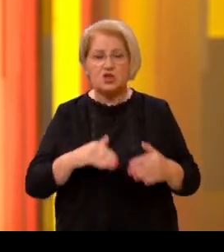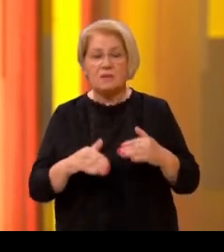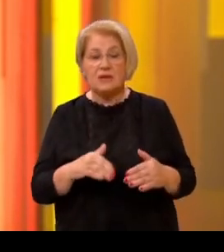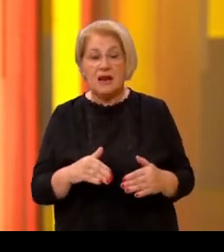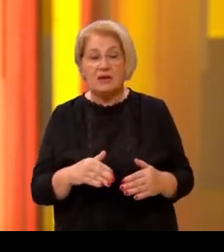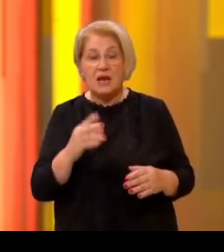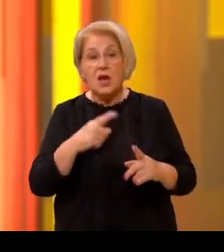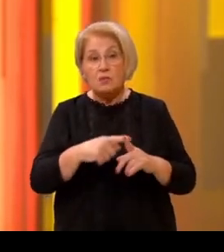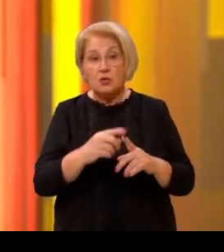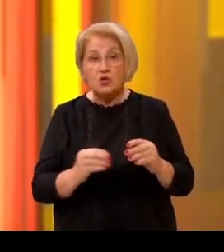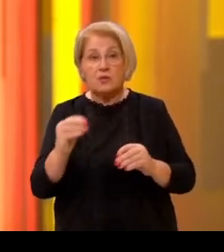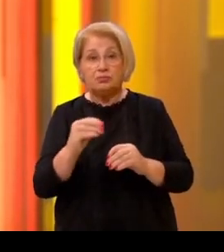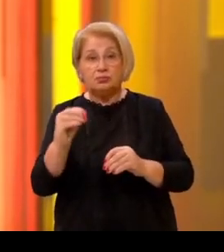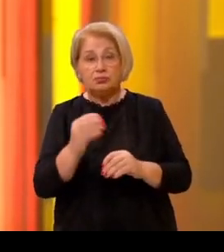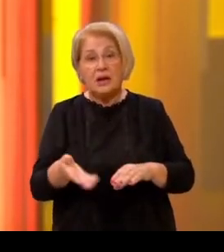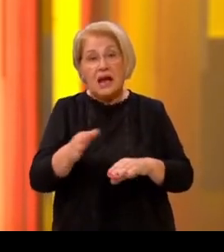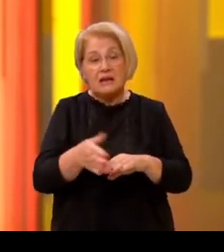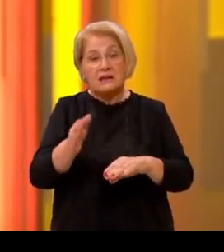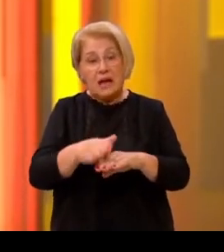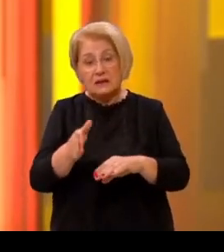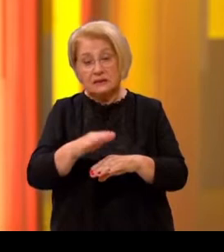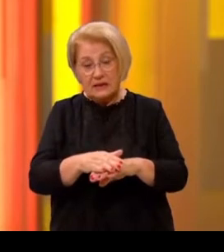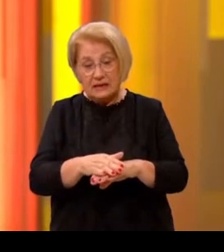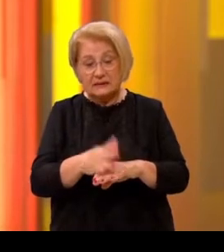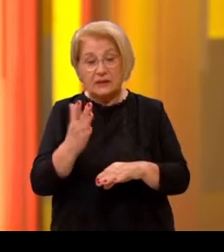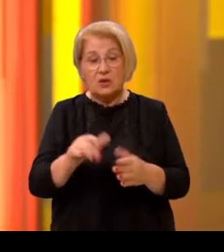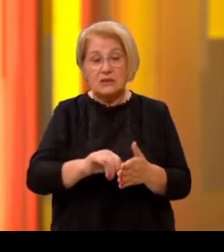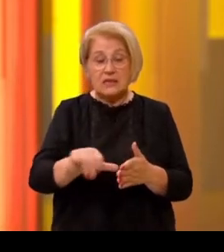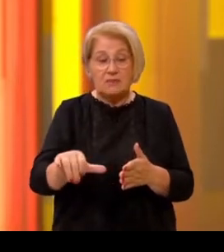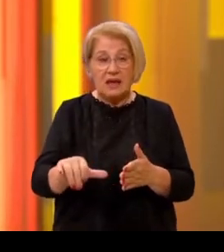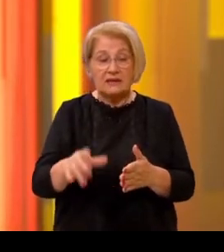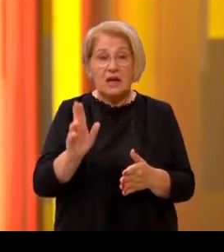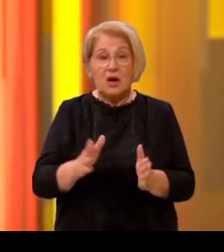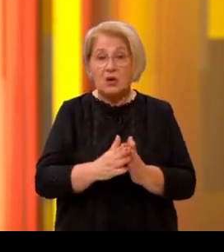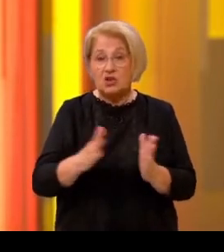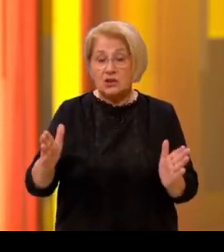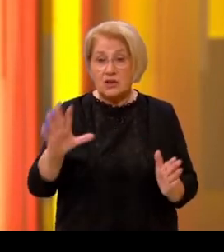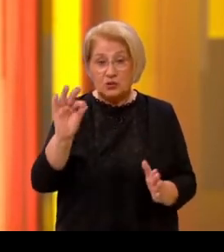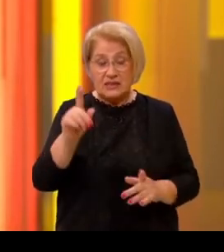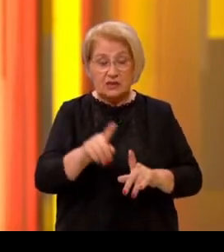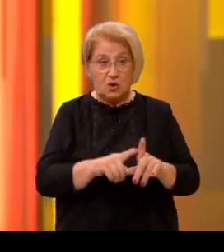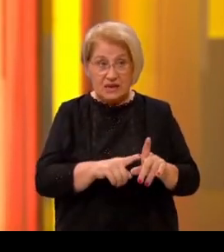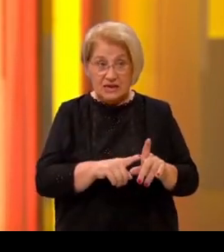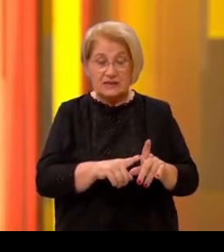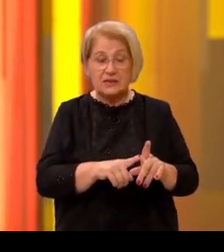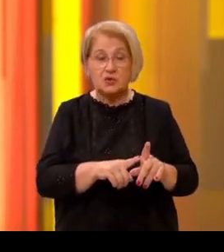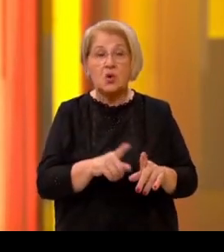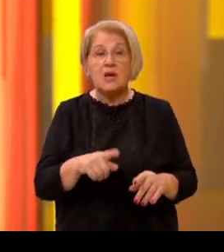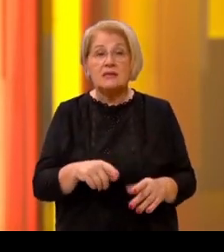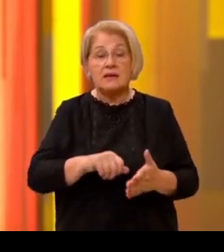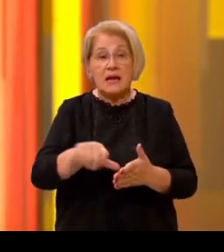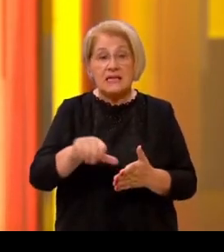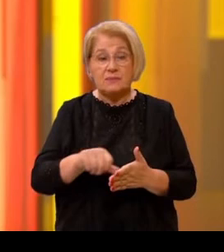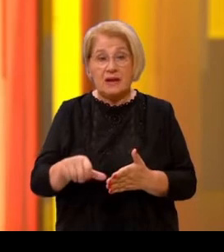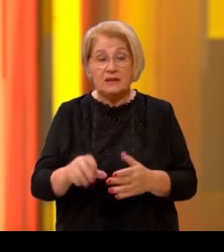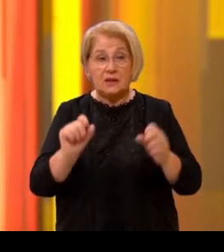naknade koje smo do sada isplatili, odnosno ova naknada će se isplatiti tijekom listopada za tuzojemne umirovljenike, odnosno